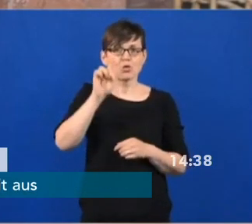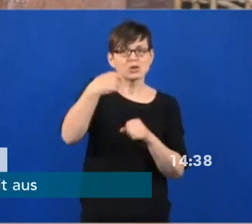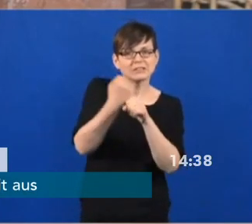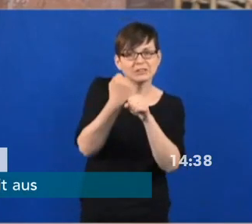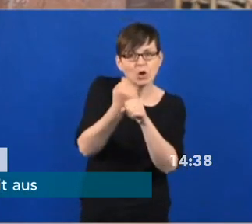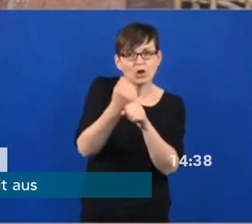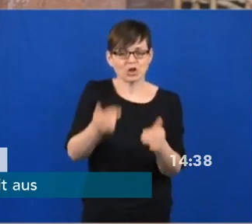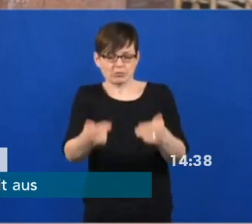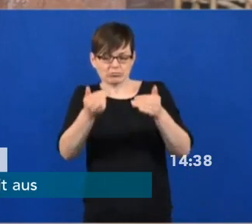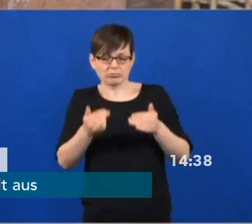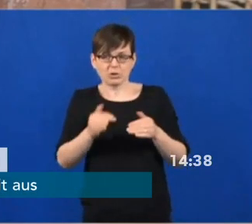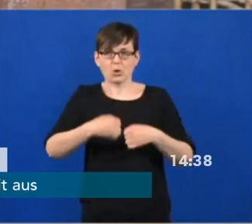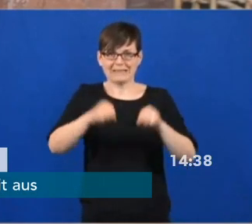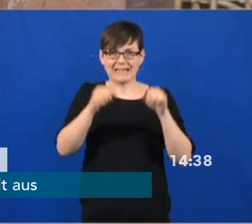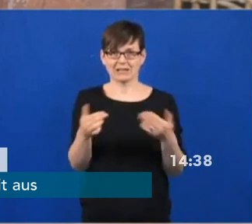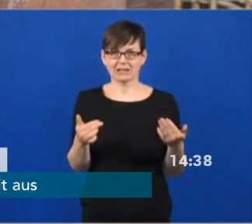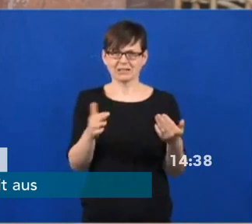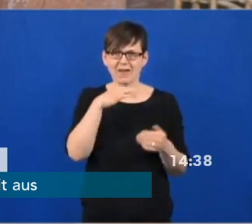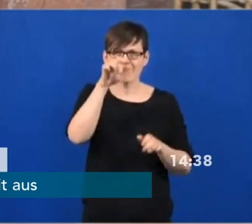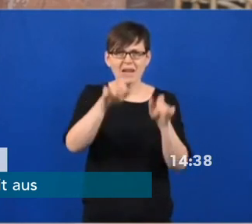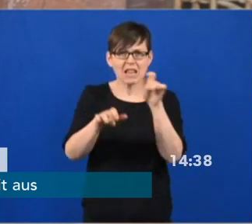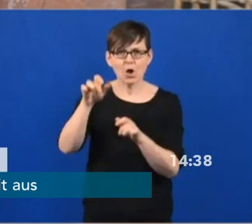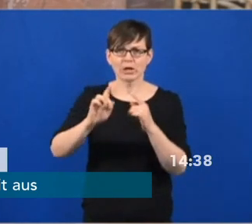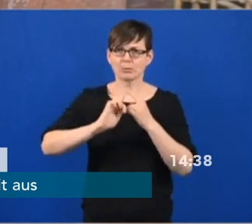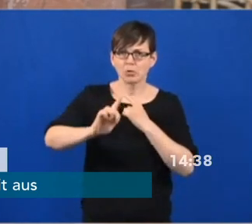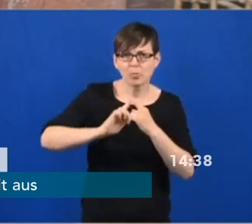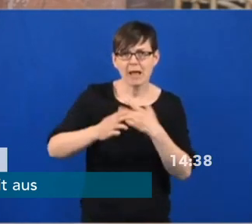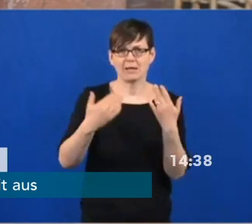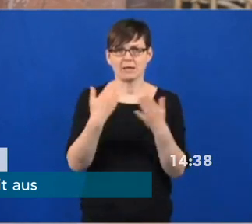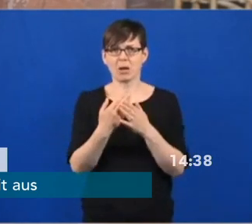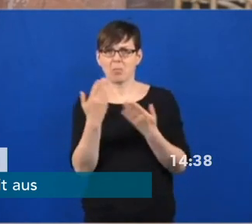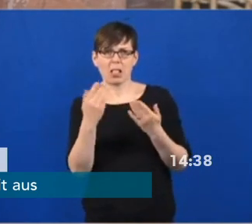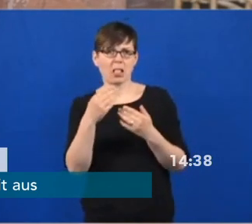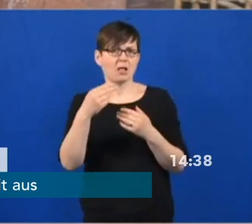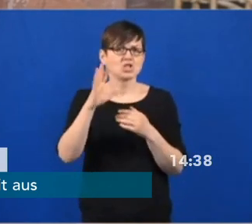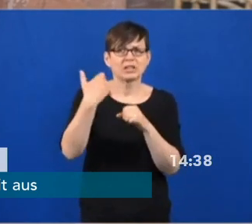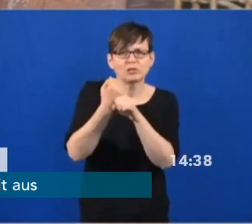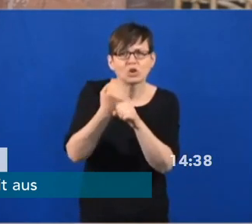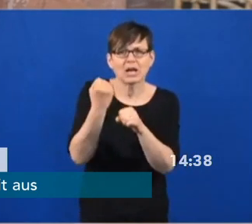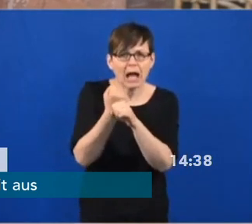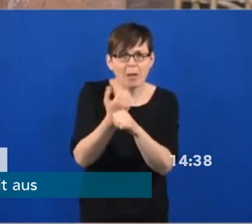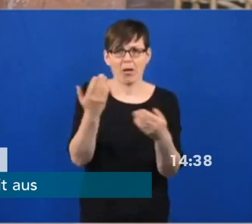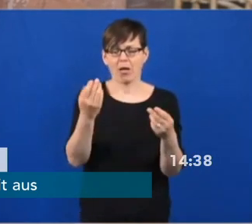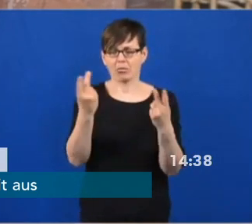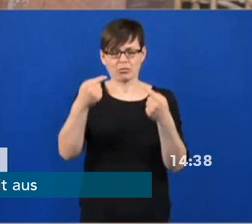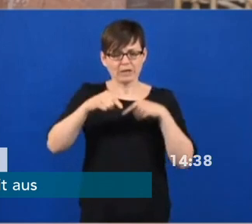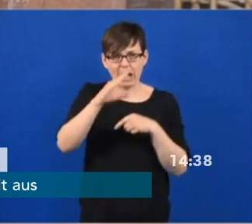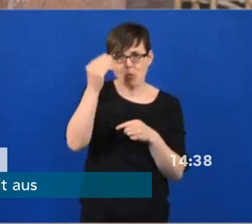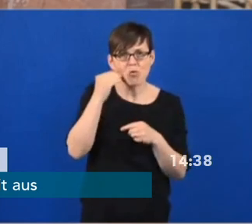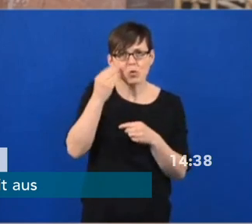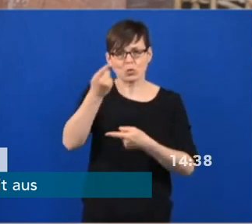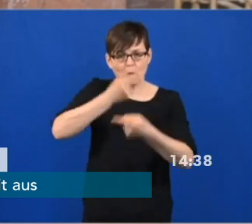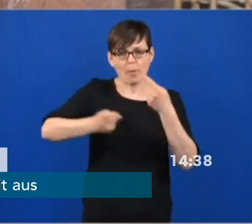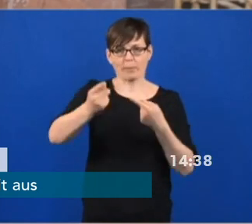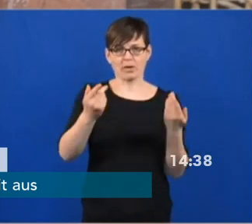Landesgrenze wohnen, auf der anderen arbeiten. Wir haben also Bewegungen über den Nahbereich der Grenze in beide Richtungen.